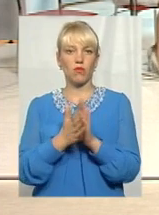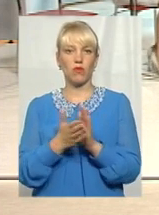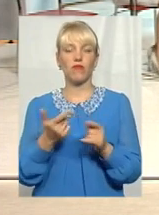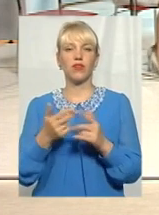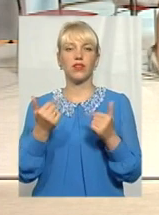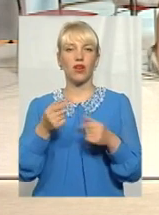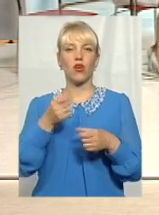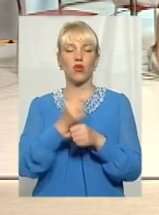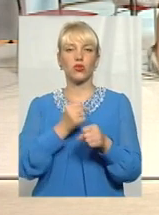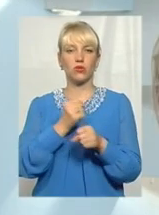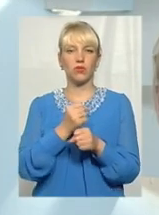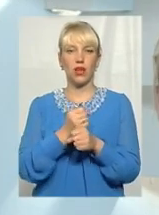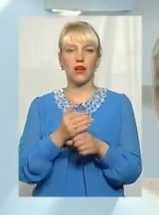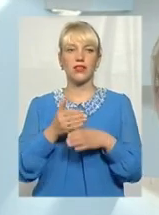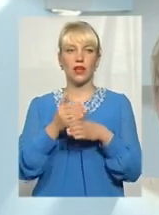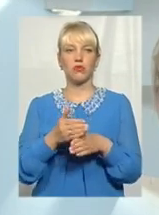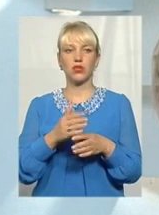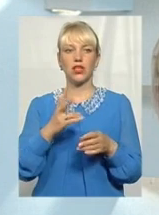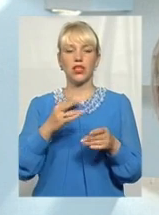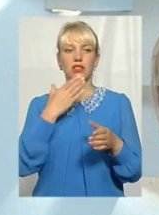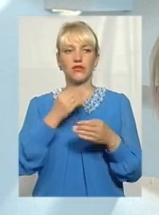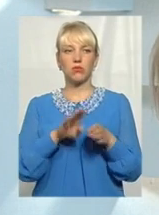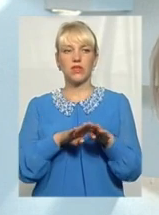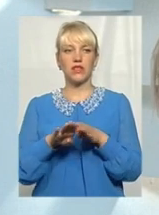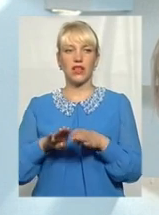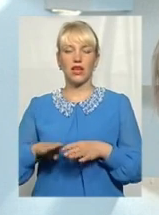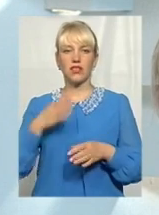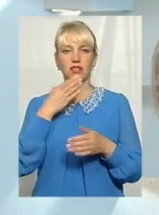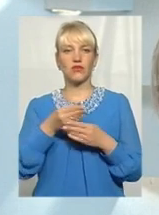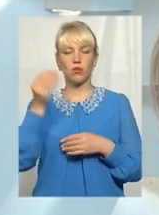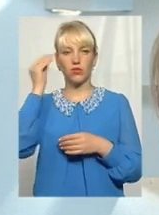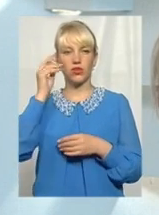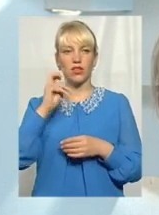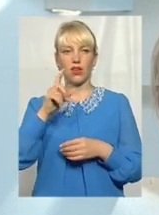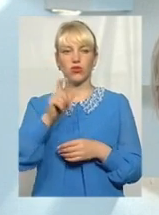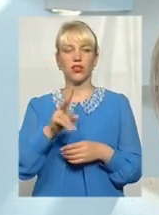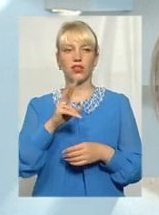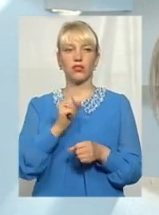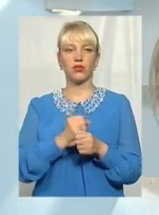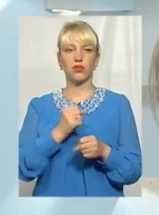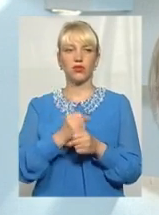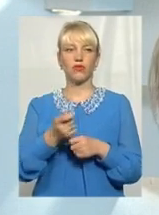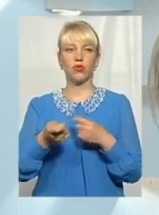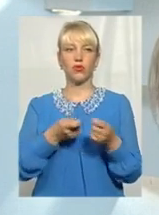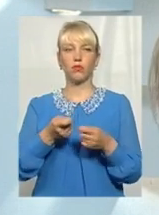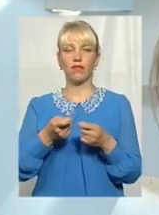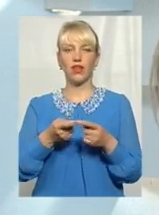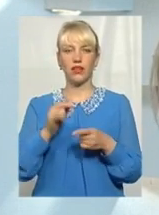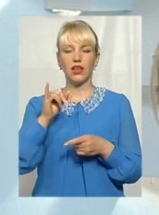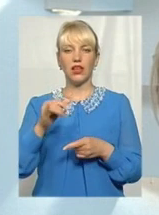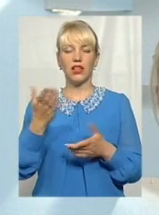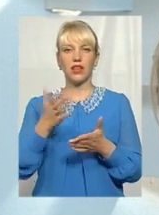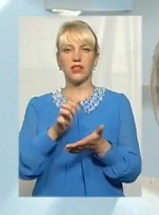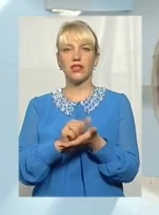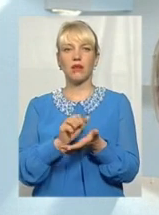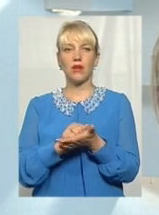посібники, є свої стандарти. Але от зі своєї позиції, як людина, яка працює в управлінні, і яка